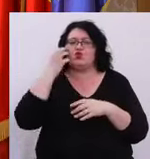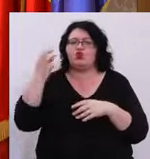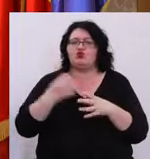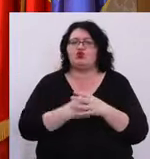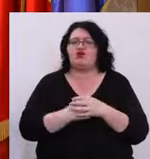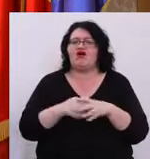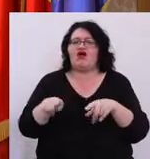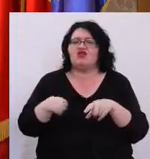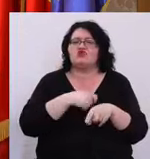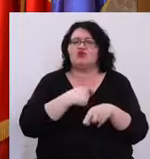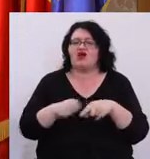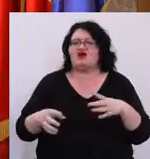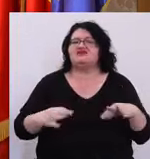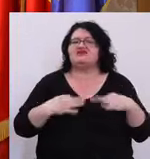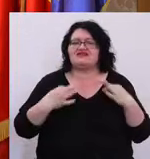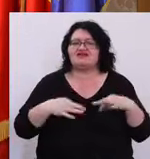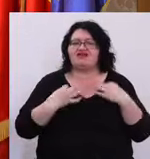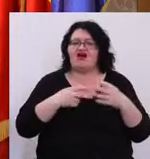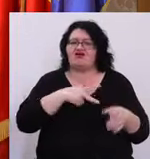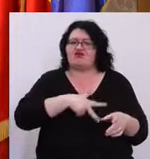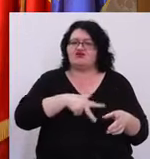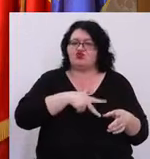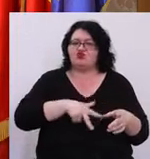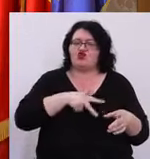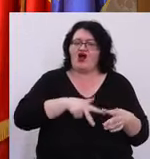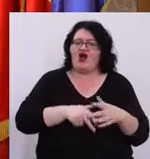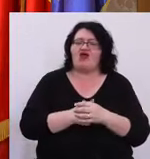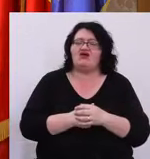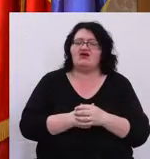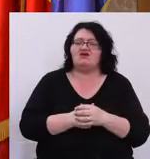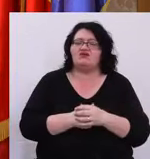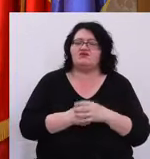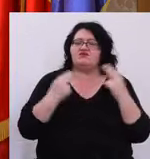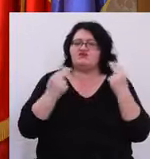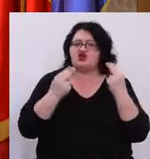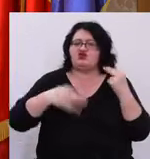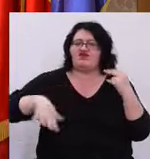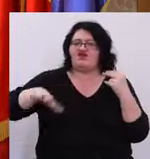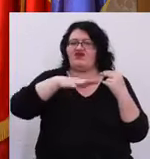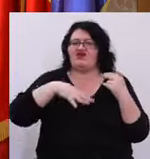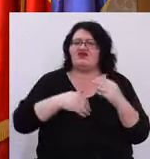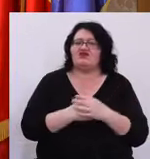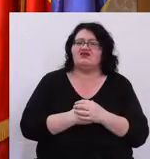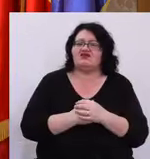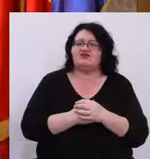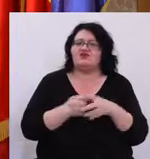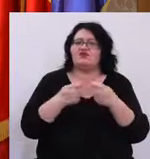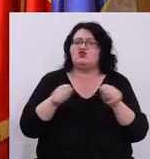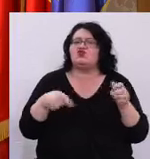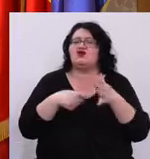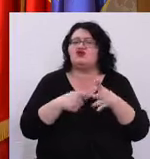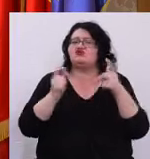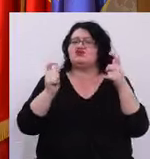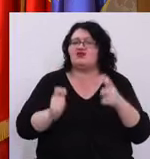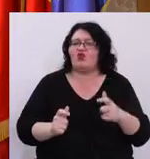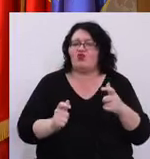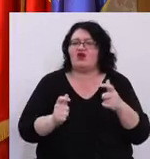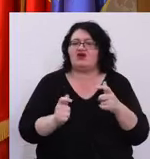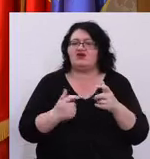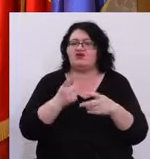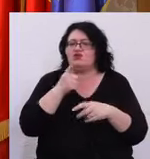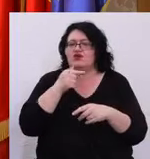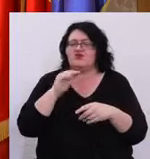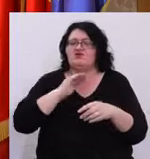cultură, educație, sănătate, social, civic Toate aceste domenii unde